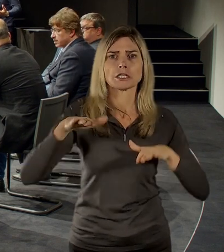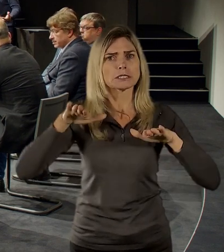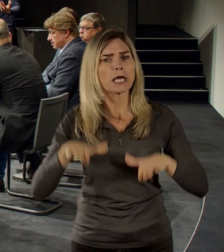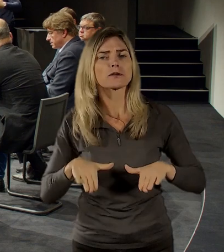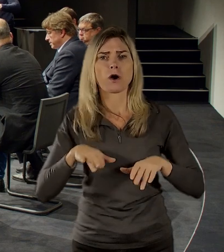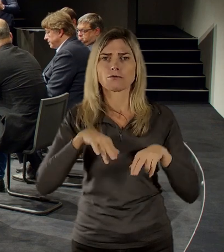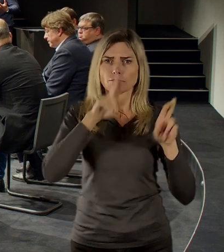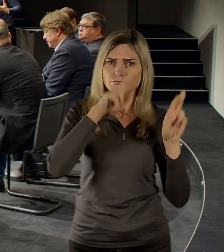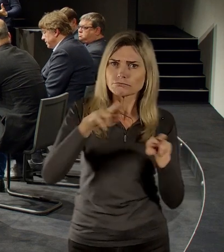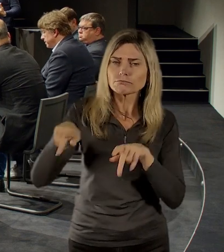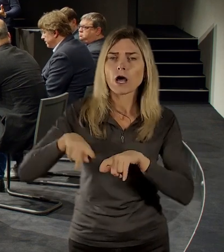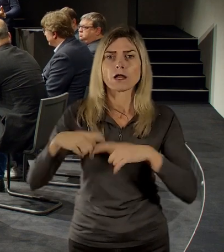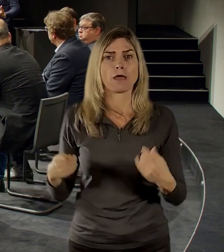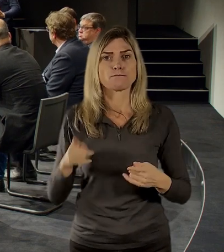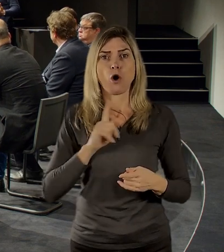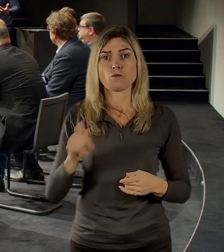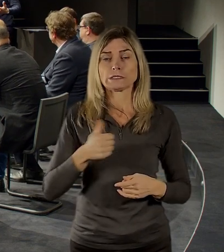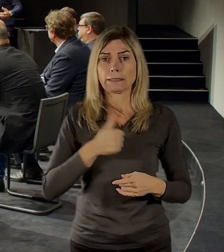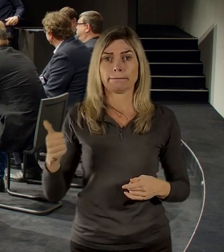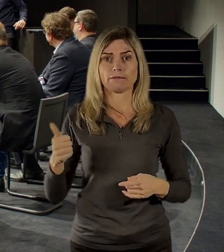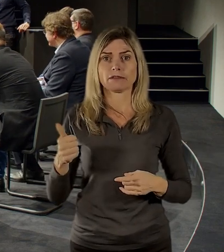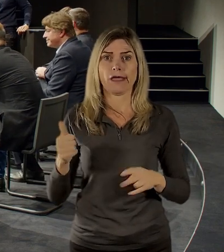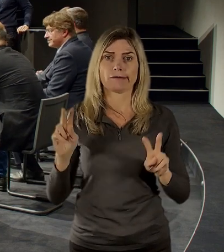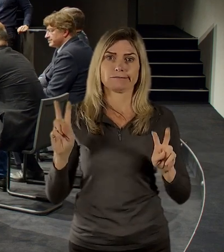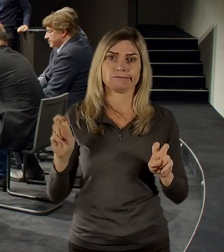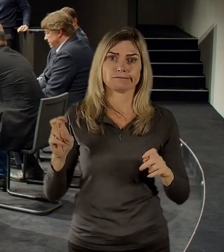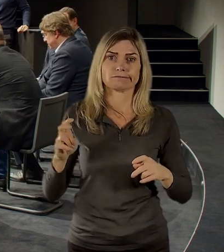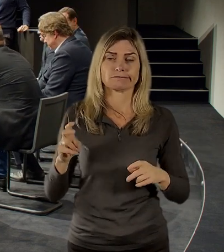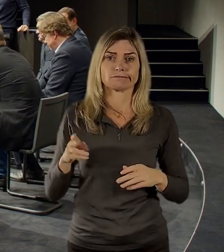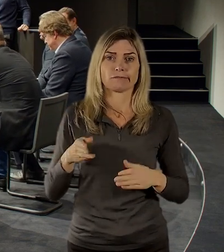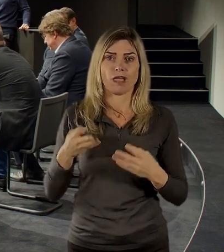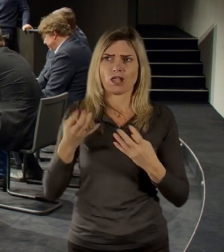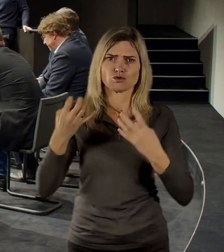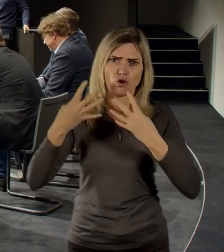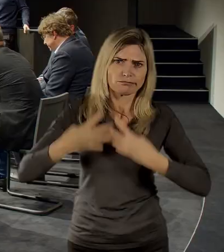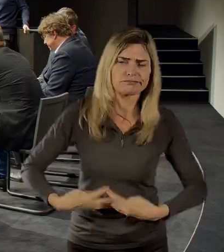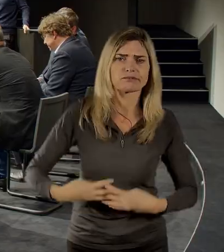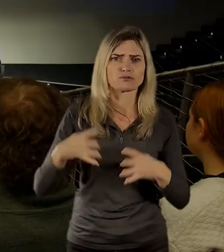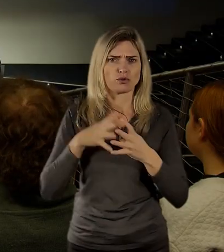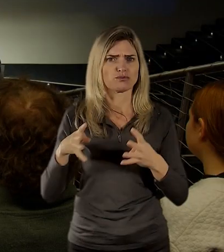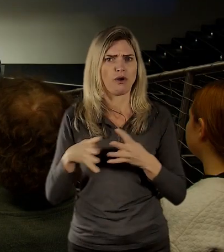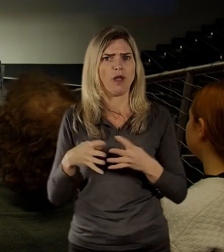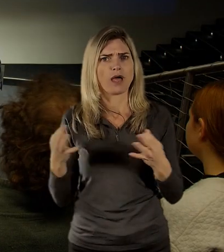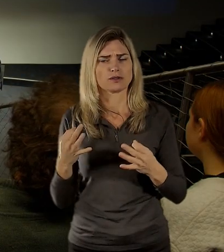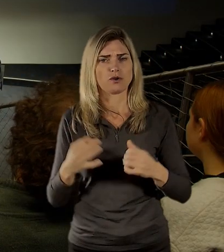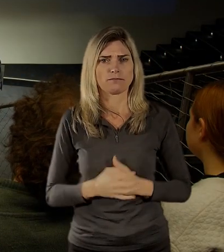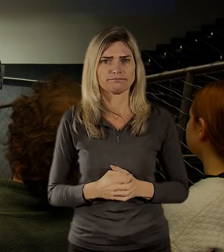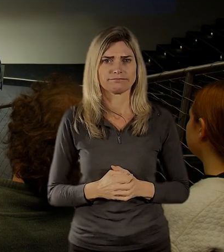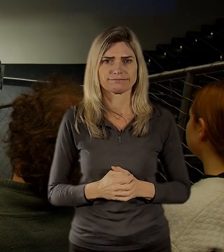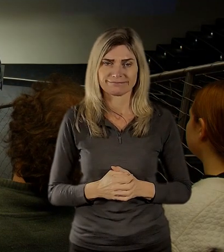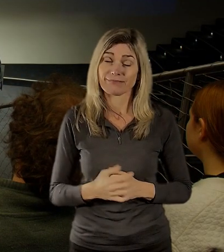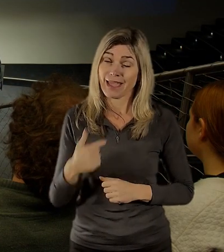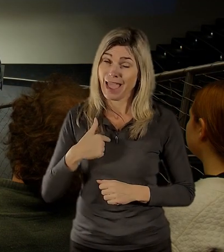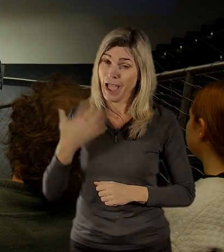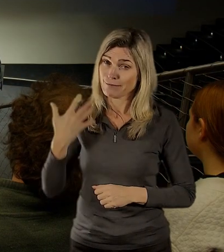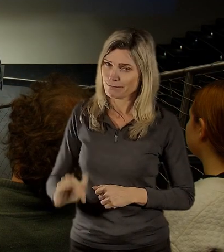expozici, nebo zda mě čeká nejdřív turniket? Jak si to mám představit? Tak já jsem tam prožil útlé dětství,